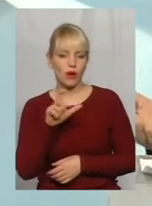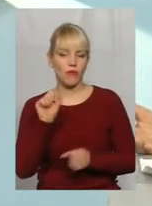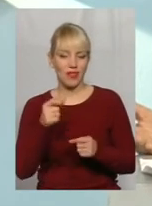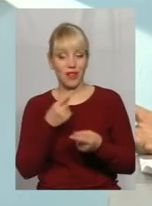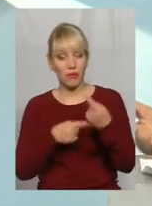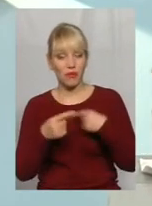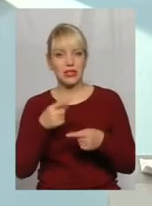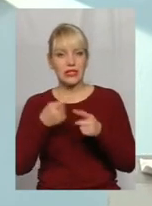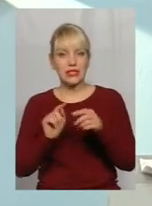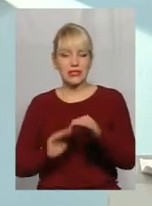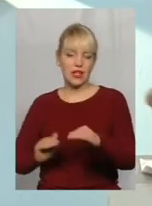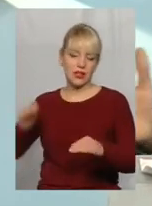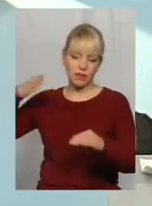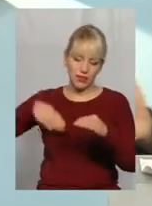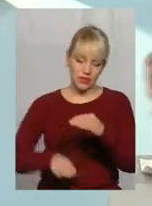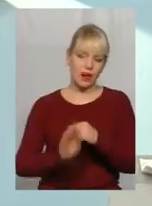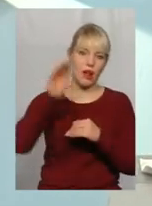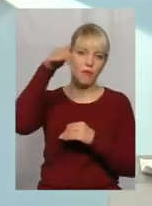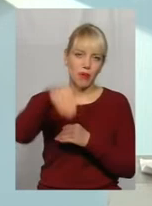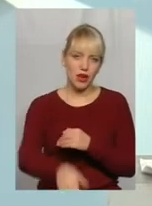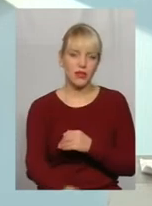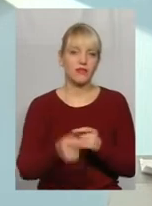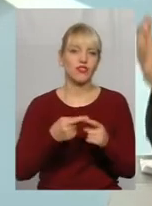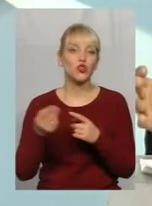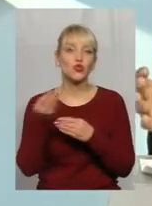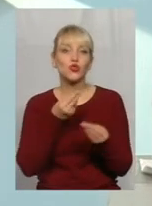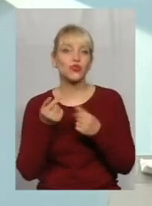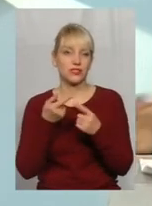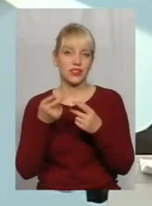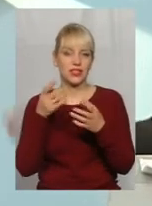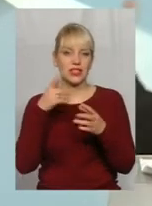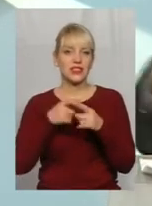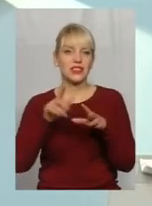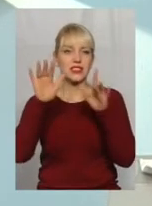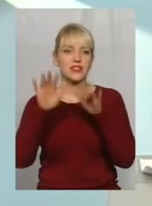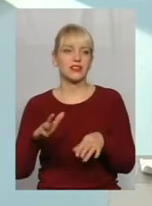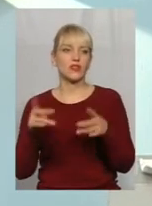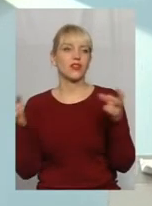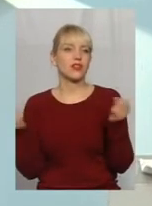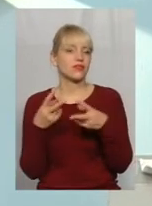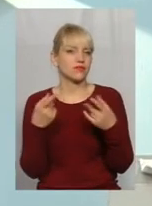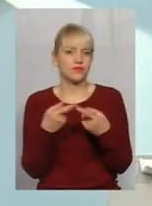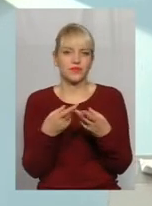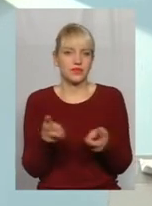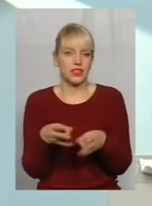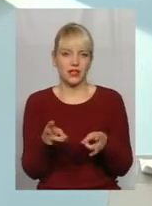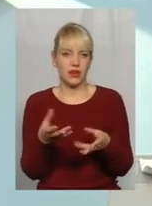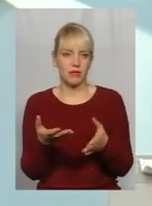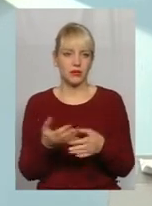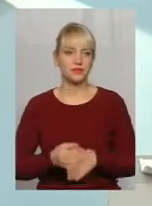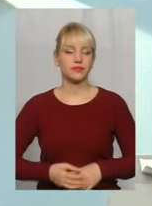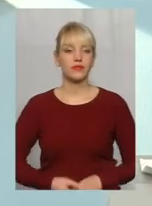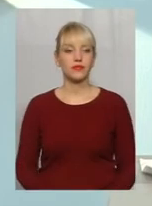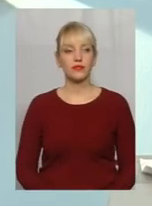який його стрибає, він штучний, він з снігу. Тобто не треба якоїсь стаціонарного. Тобто